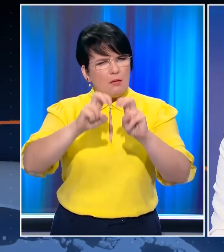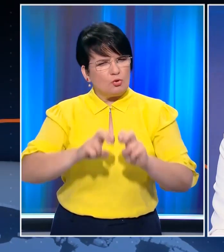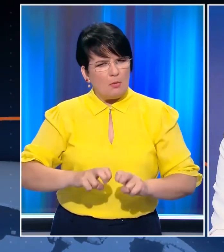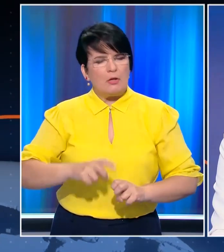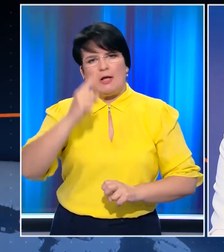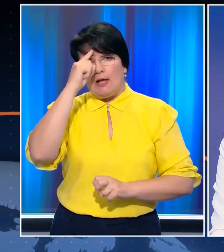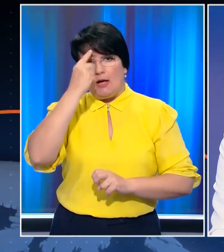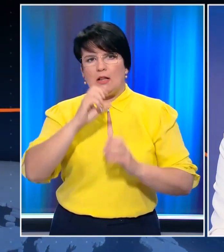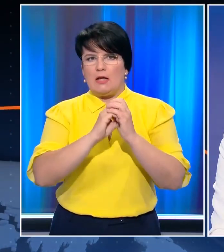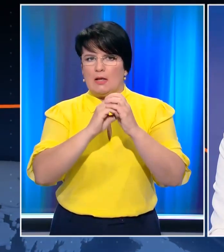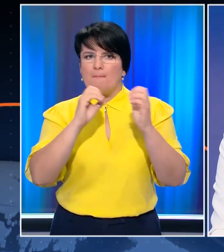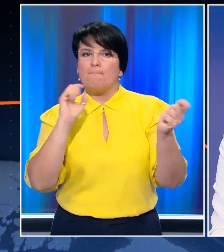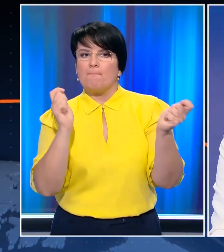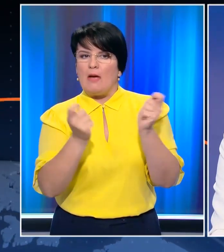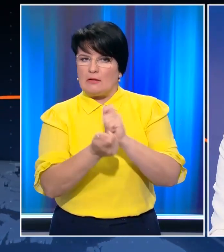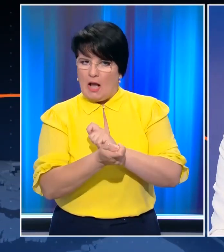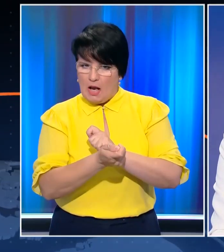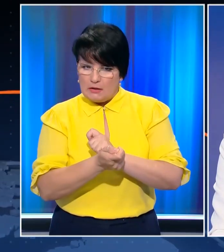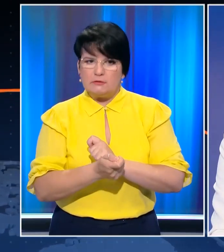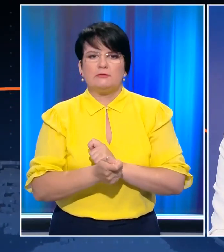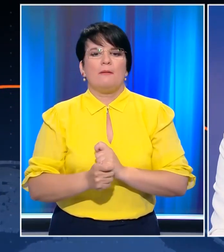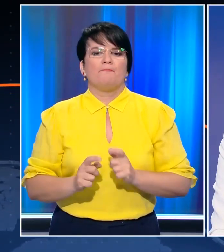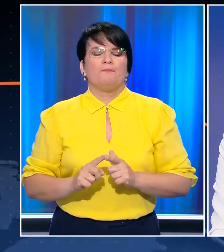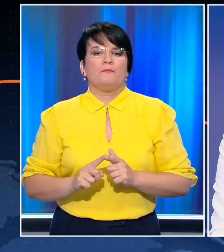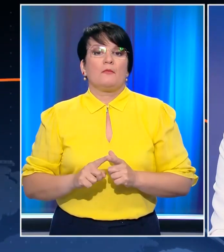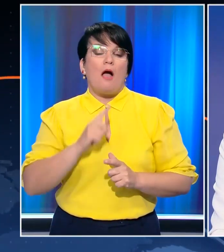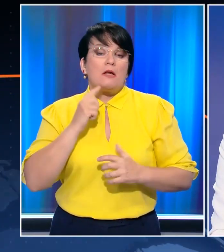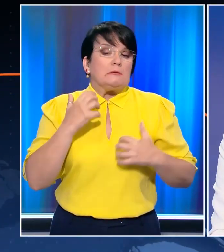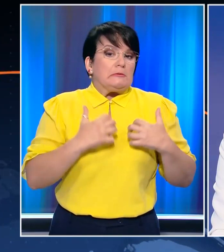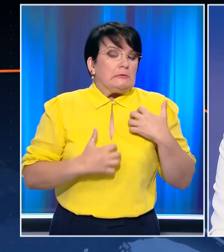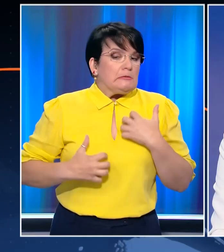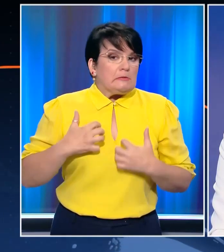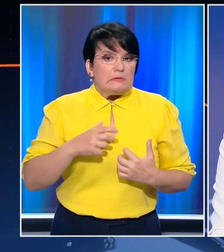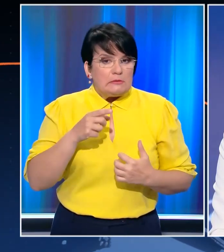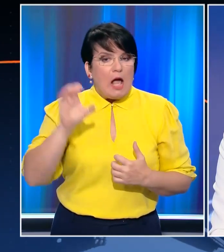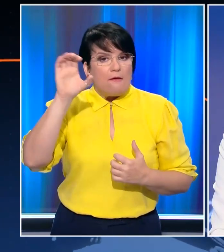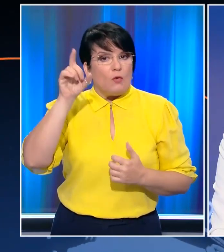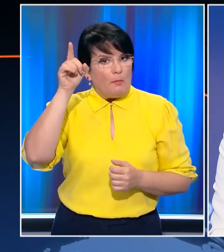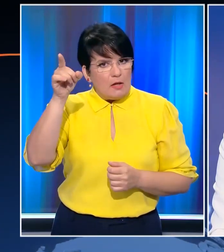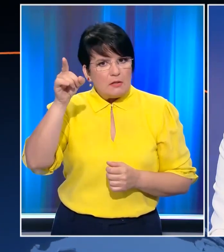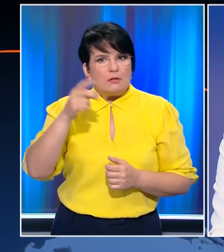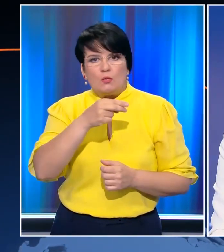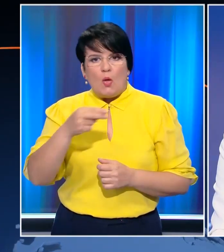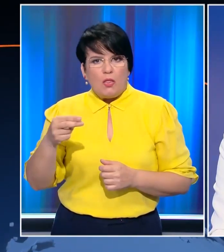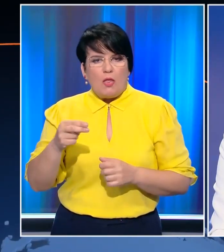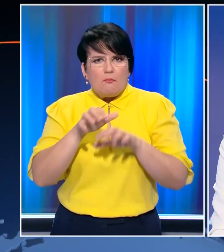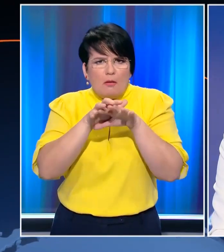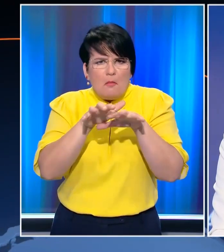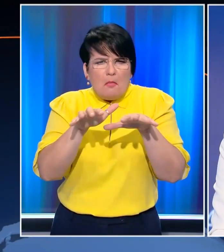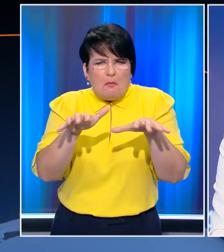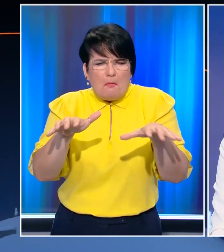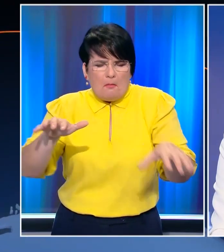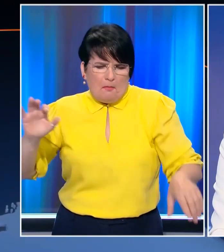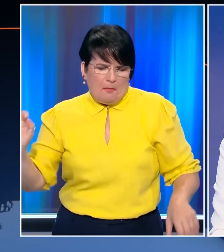Ινδική Μετάλλαξη τη Μετάλλαξη Δέλτα Υπάρχει μεγάλη ανησυχία στην Ευρώπη για την εξαπλωσή της